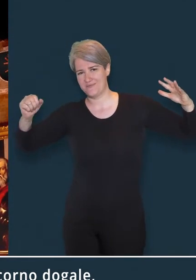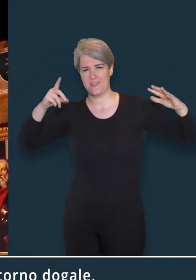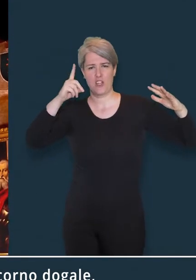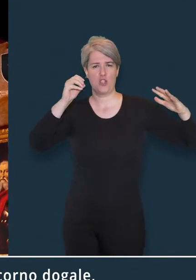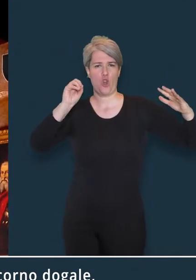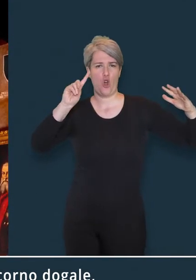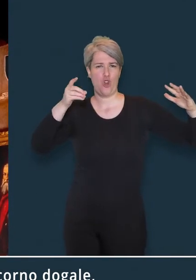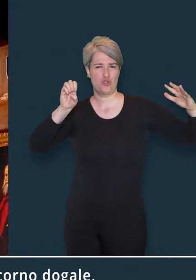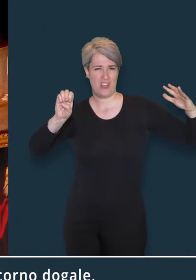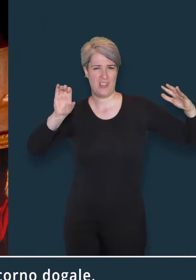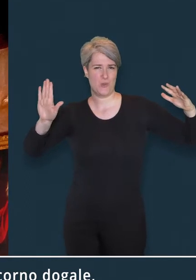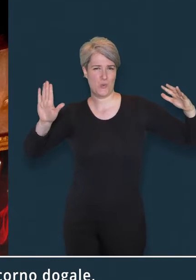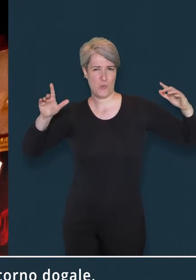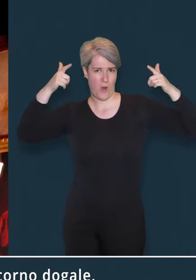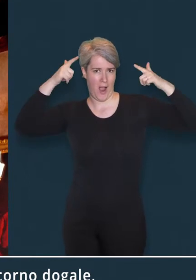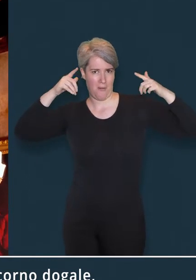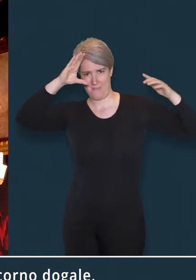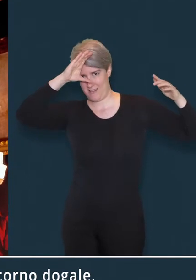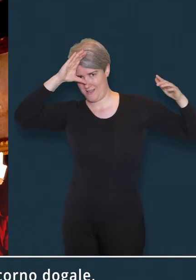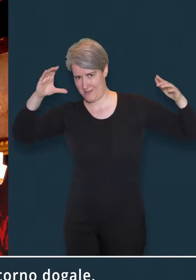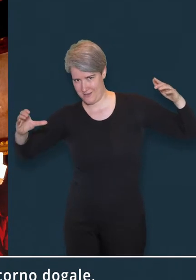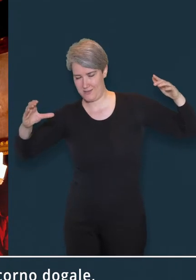copricapo dei dogi veneziani